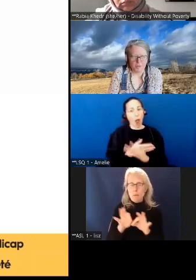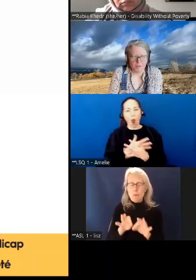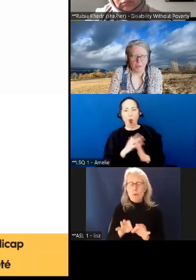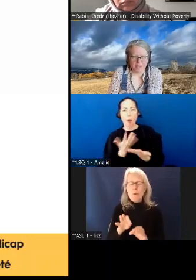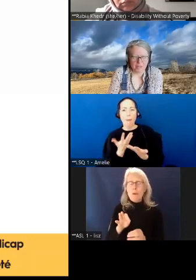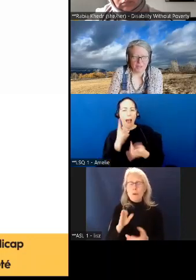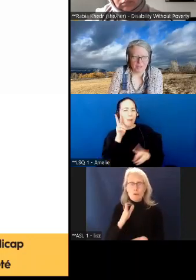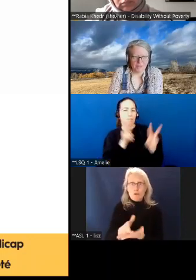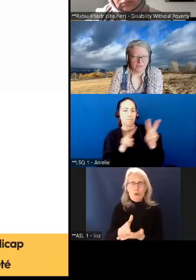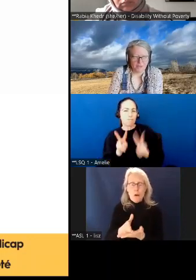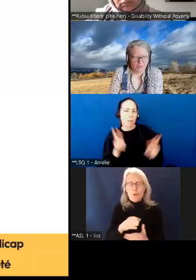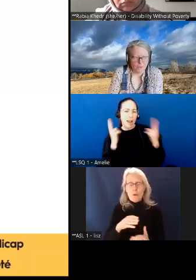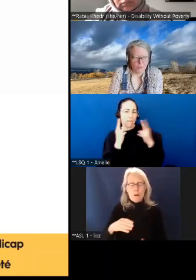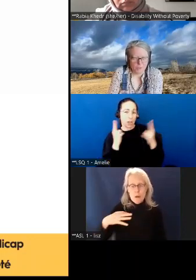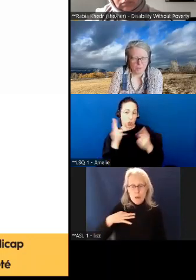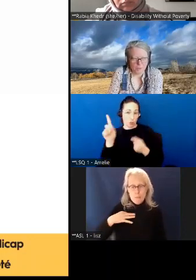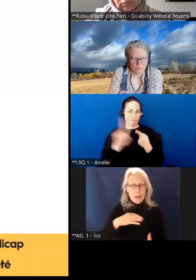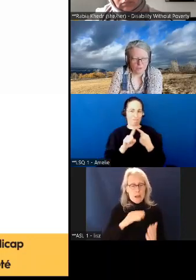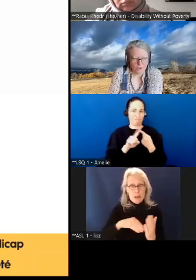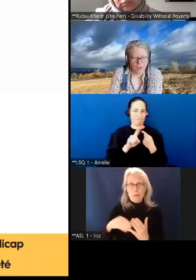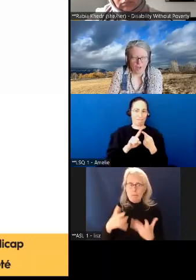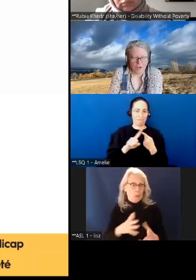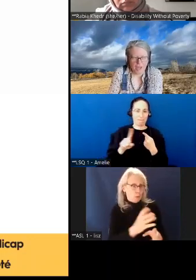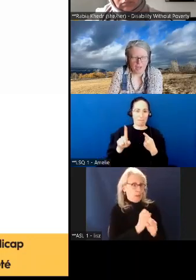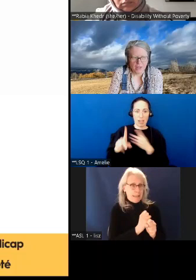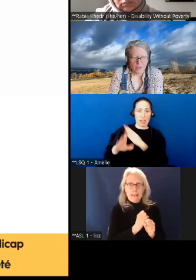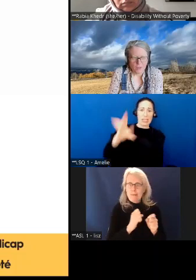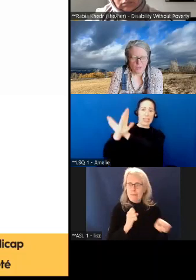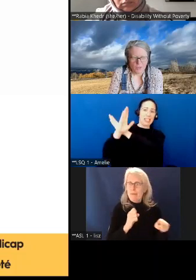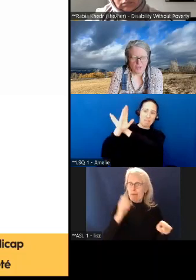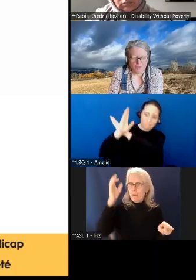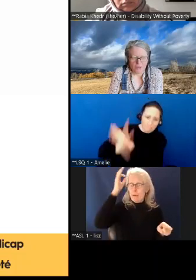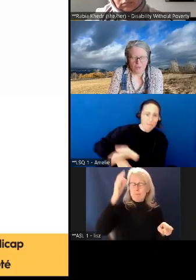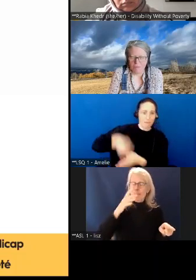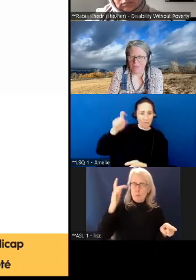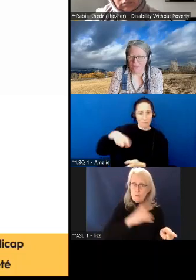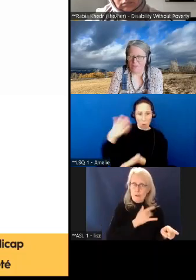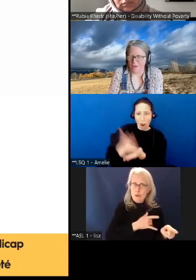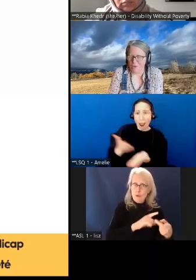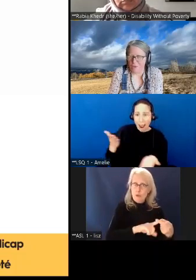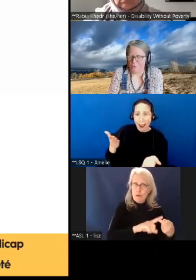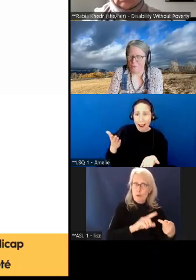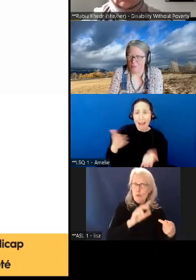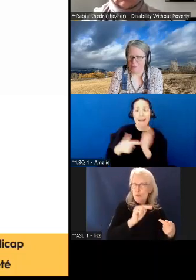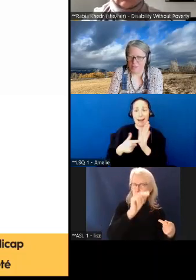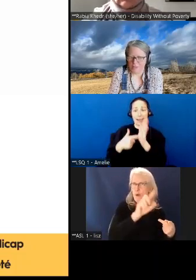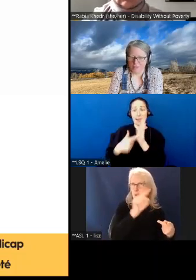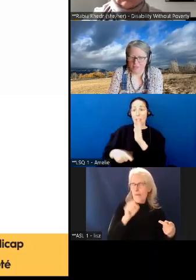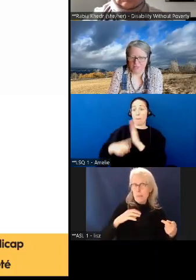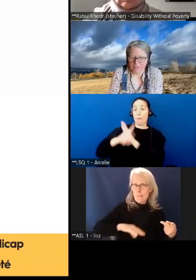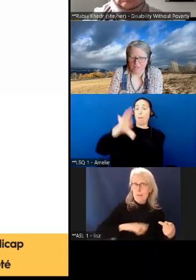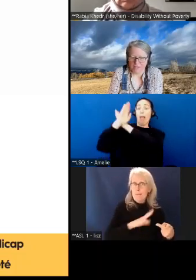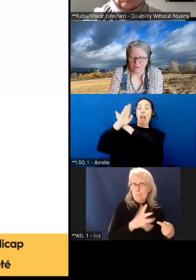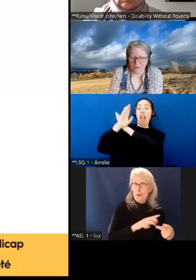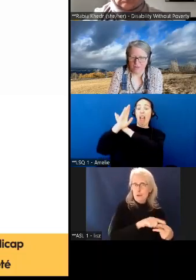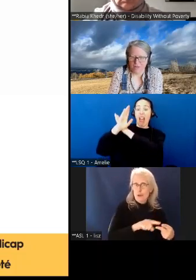Premièrement, plus de barrières. Si vous avez déjà traversé une première barrière,